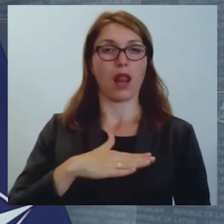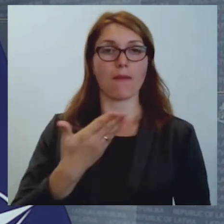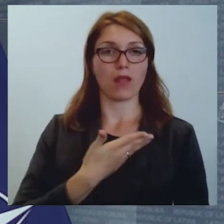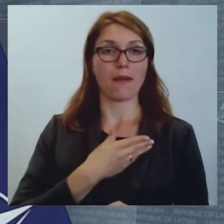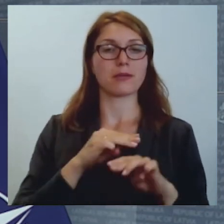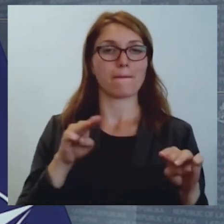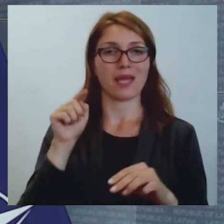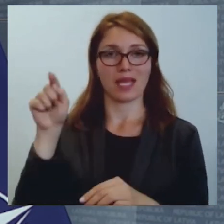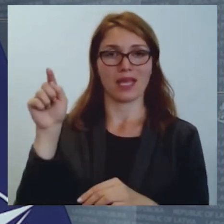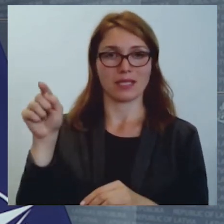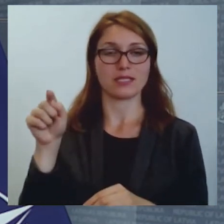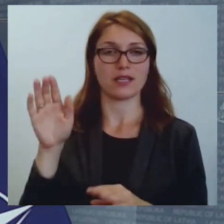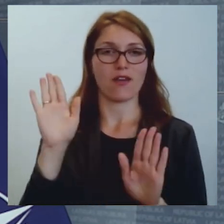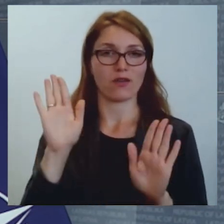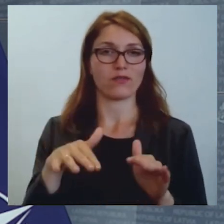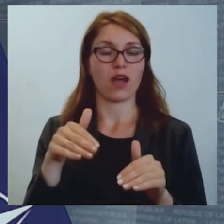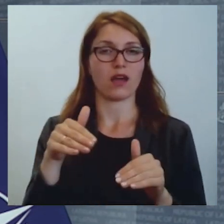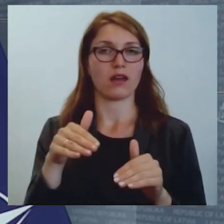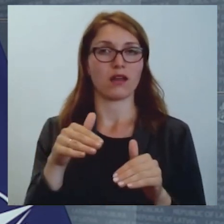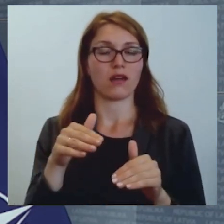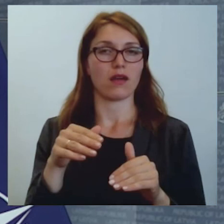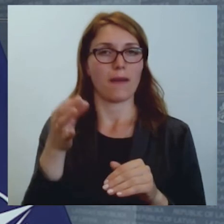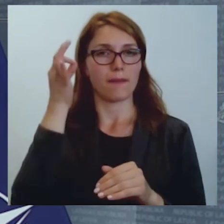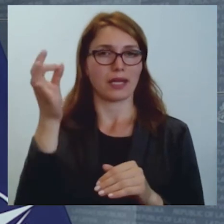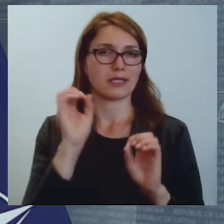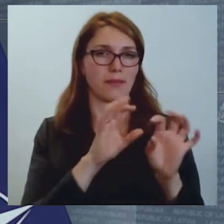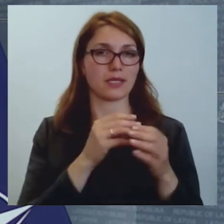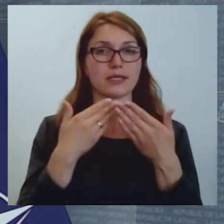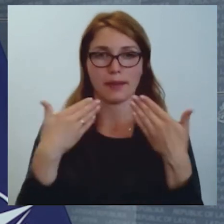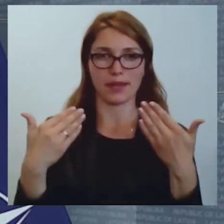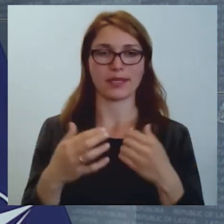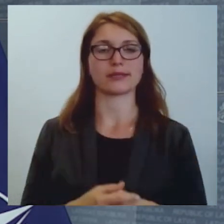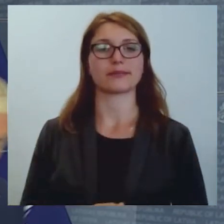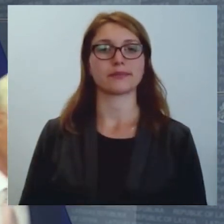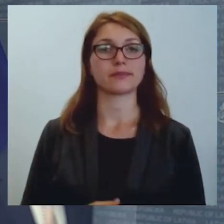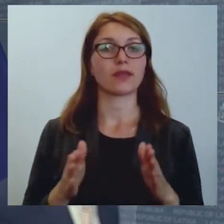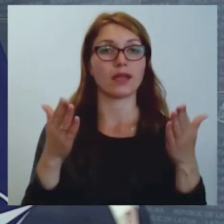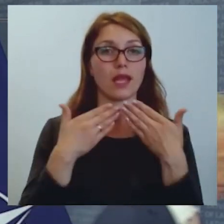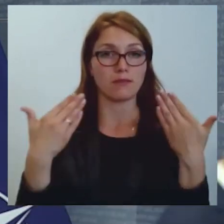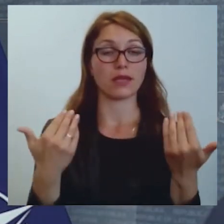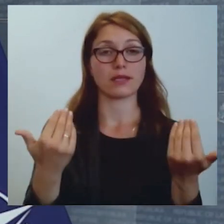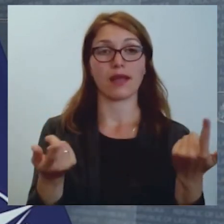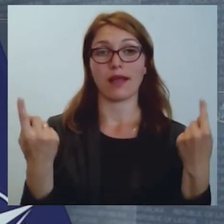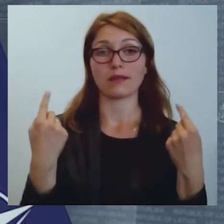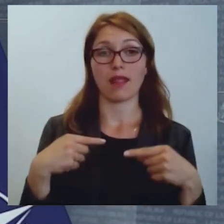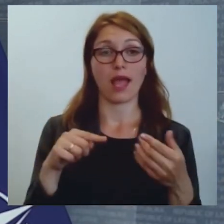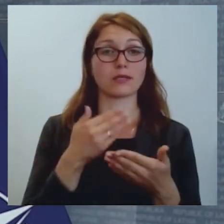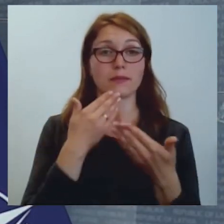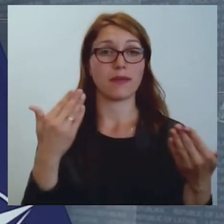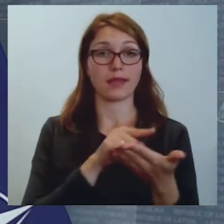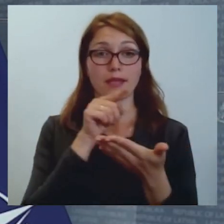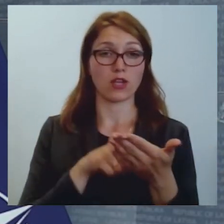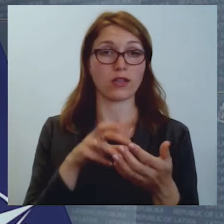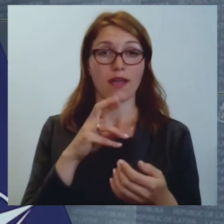ministrijā to varētu pieprecisēt. Paldies. Mēs paldies un pienācis laiks pēdiem jautājumam uz vārds